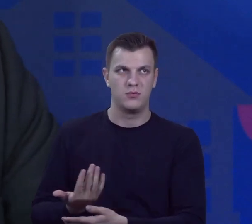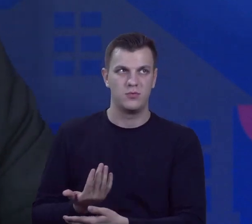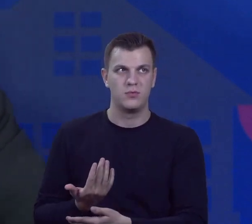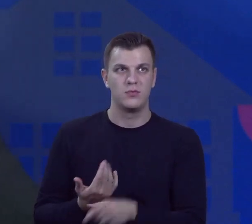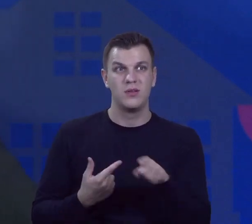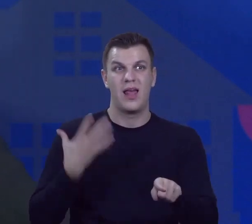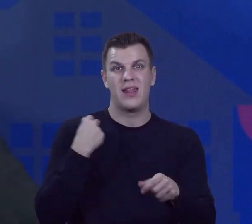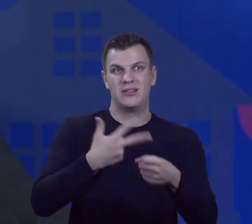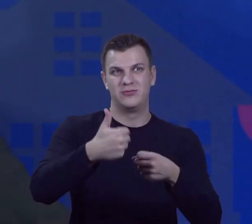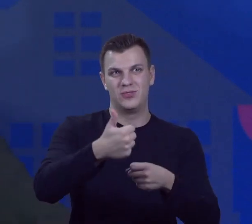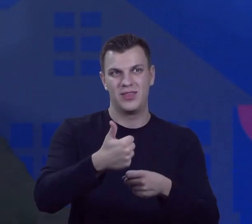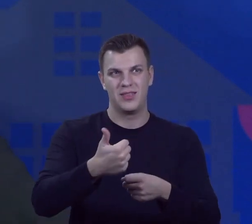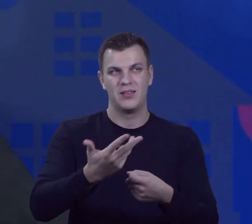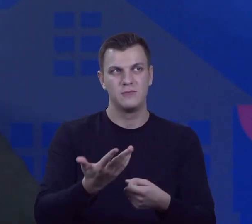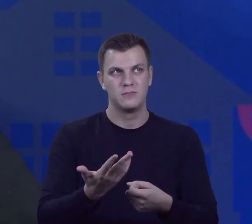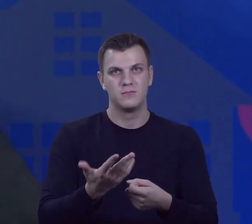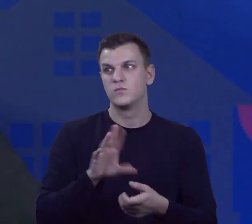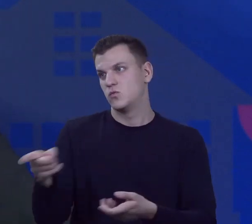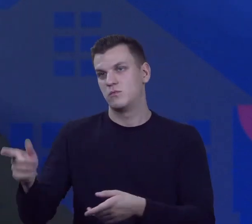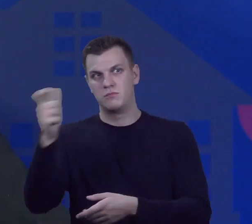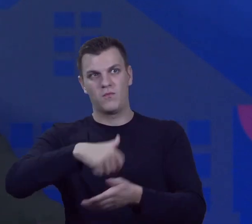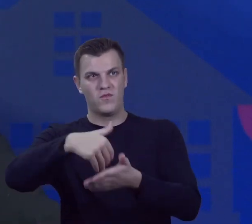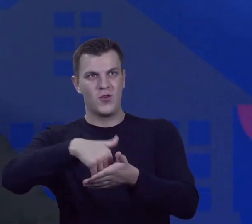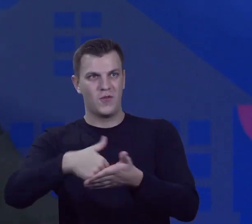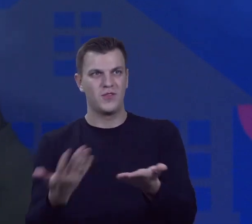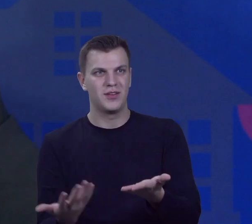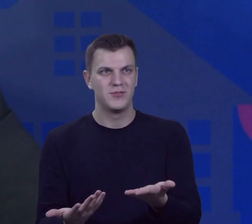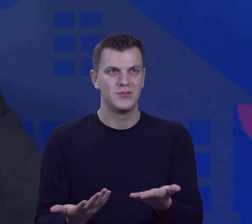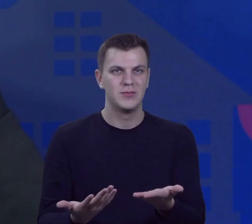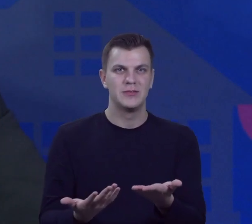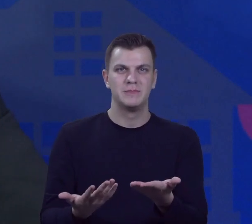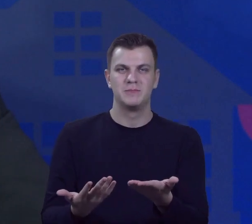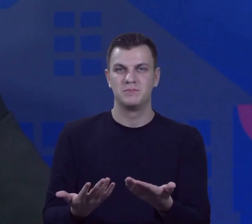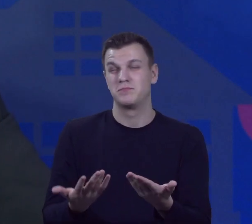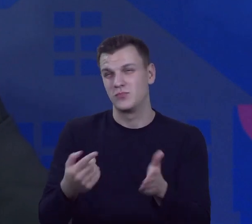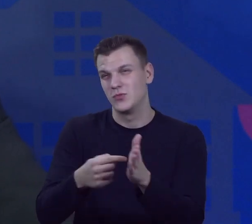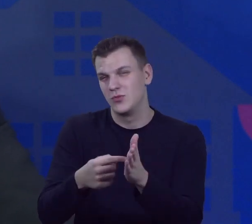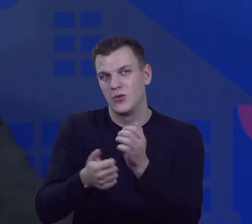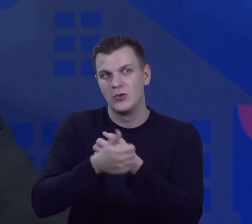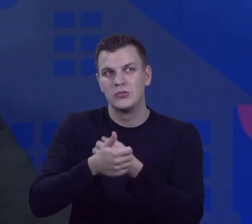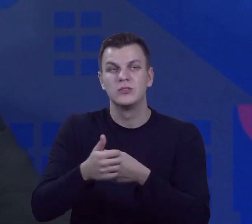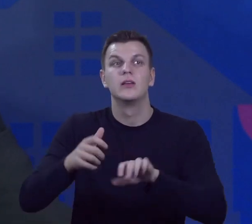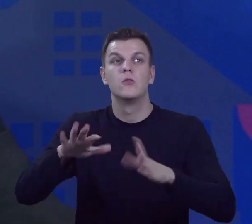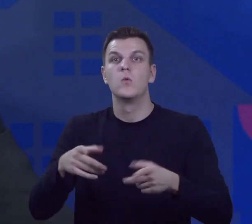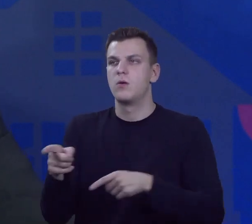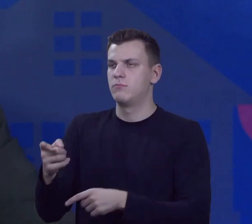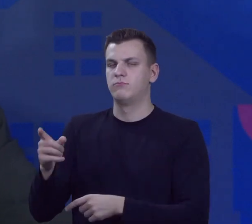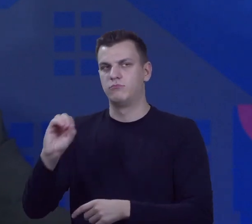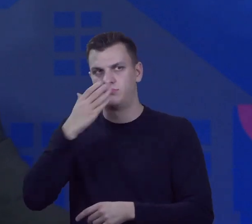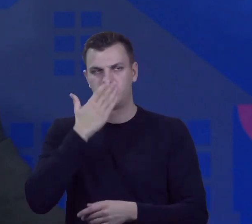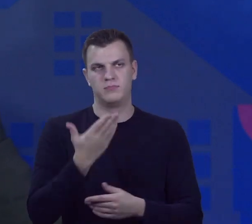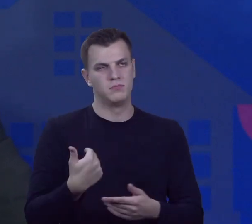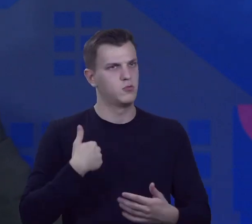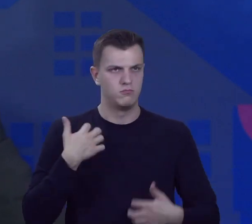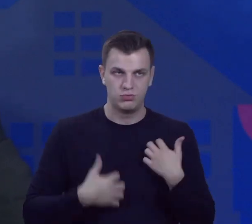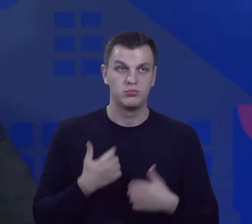jednoletnim, prawda. Wychował sobie. No właśnie, o to, chodzi. Więc przegrał, no był bardzo rozczarowany i rozgoroczony, pewnie do